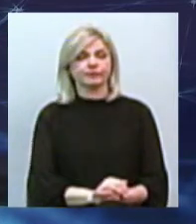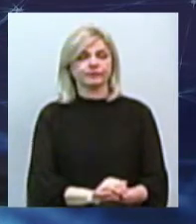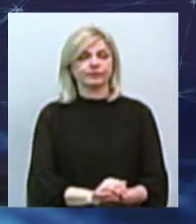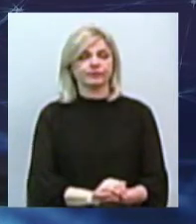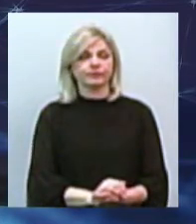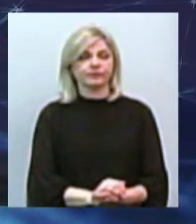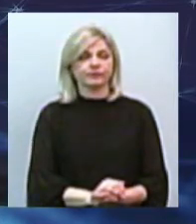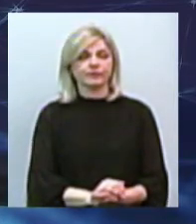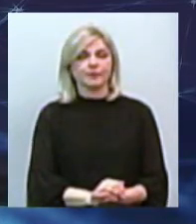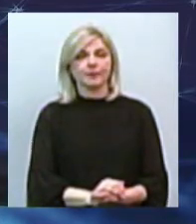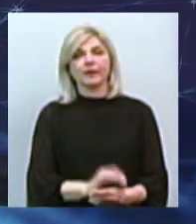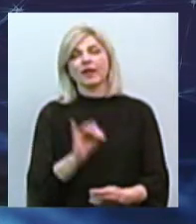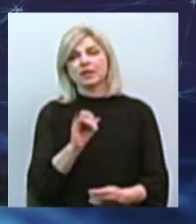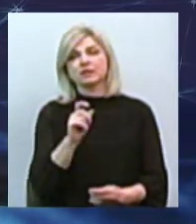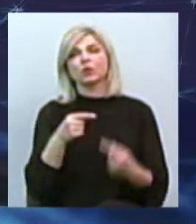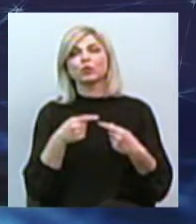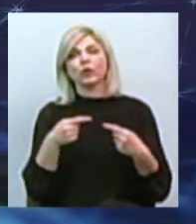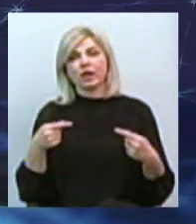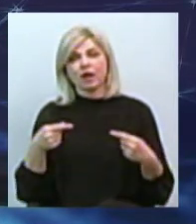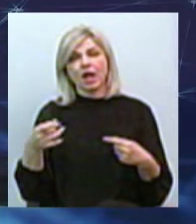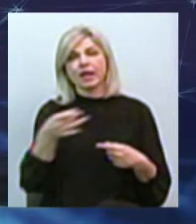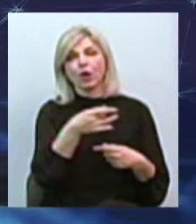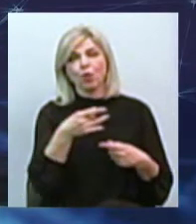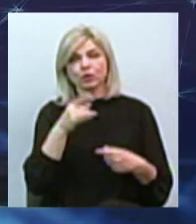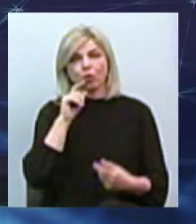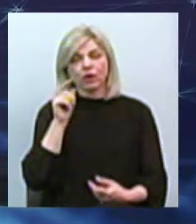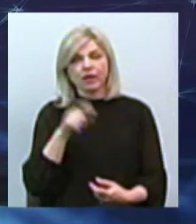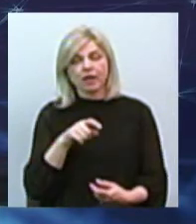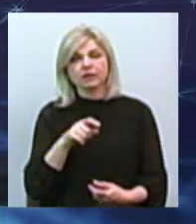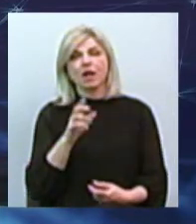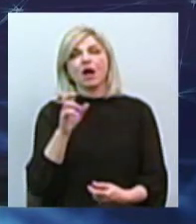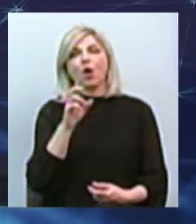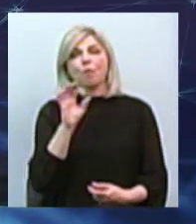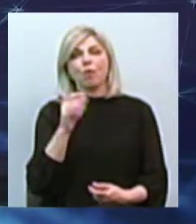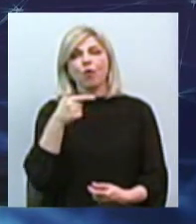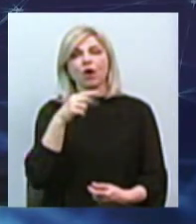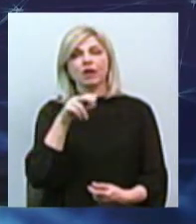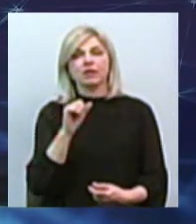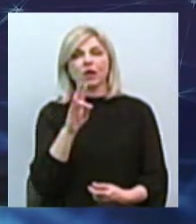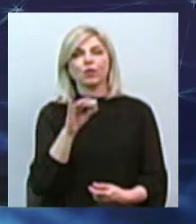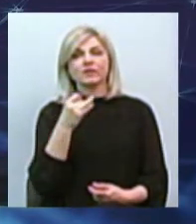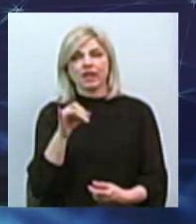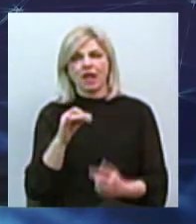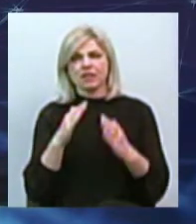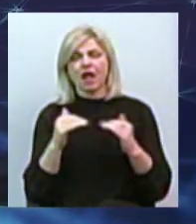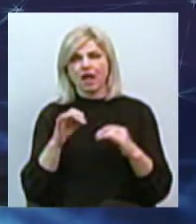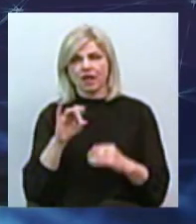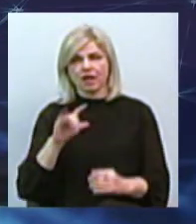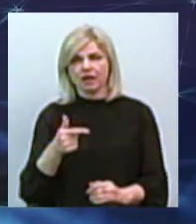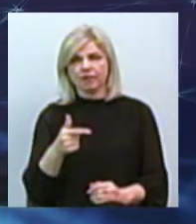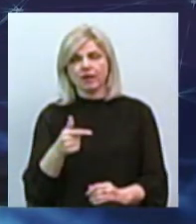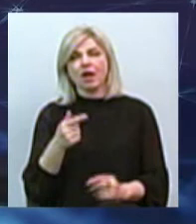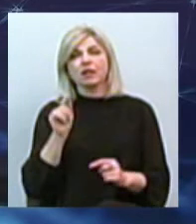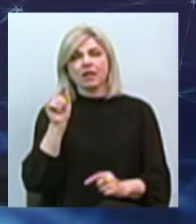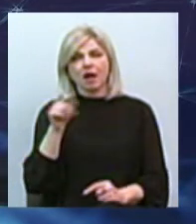із некоторых інших регіонів України, в Богдановський лагір. Це отдельна тема, Богдановський